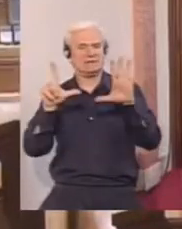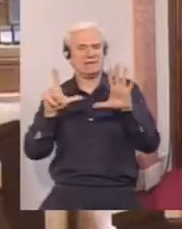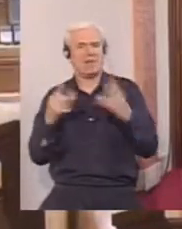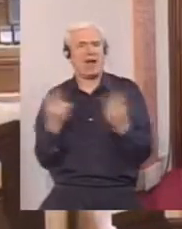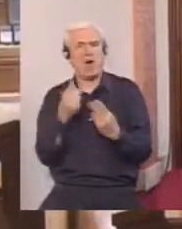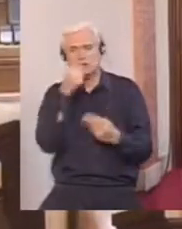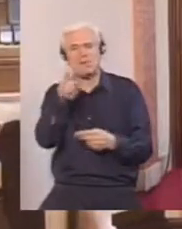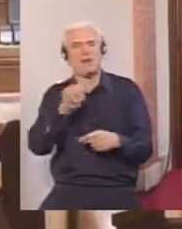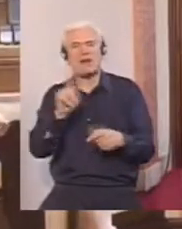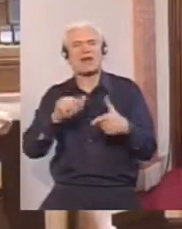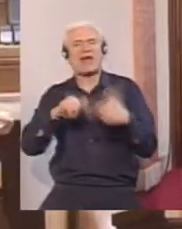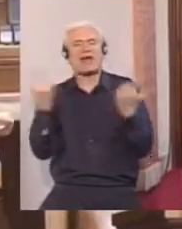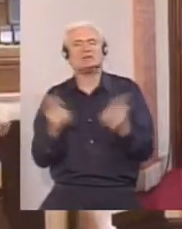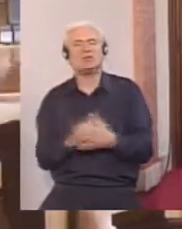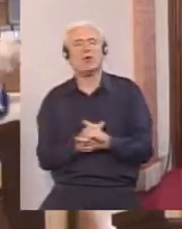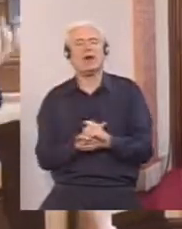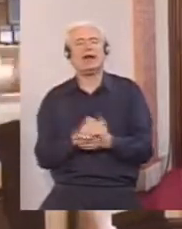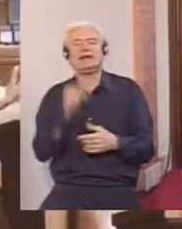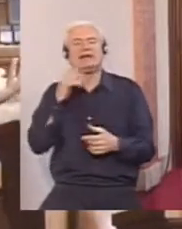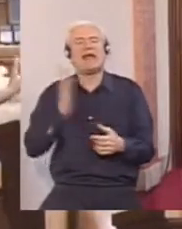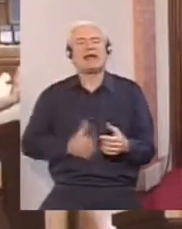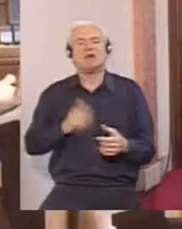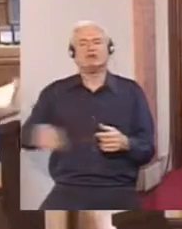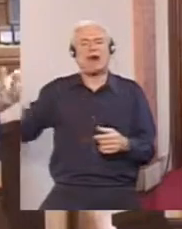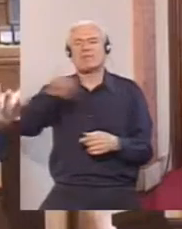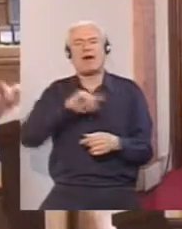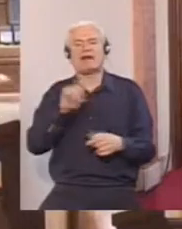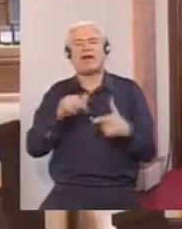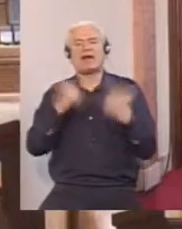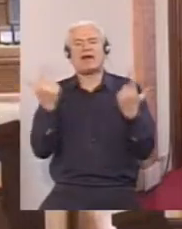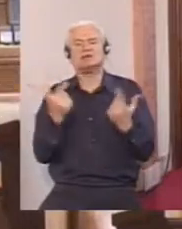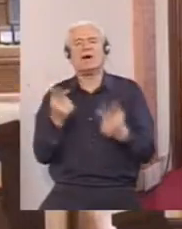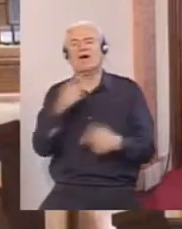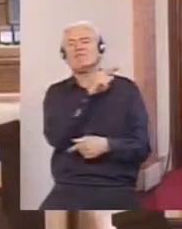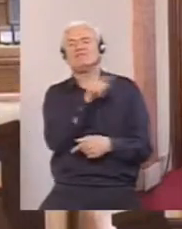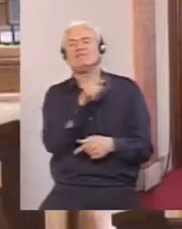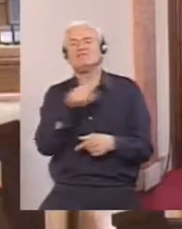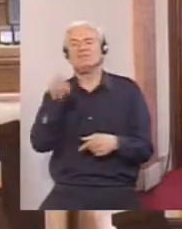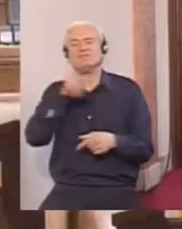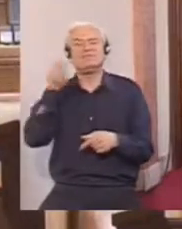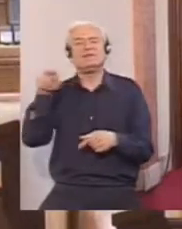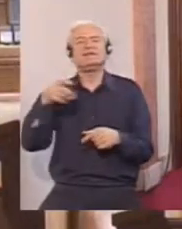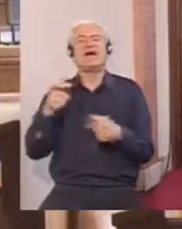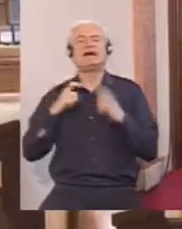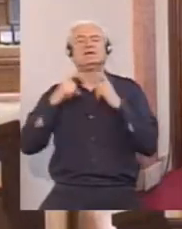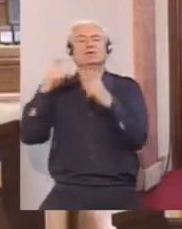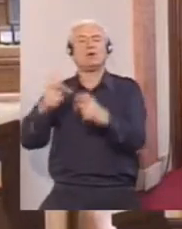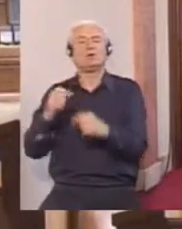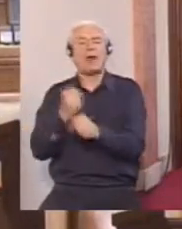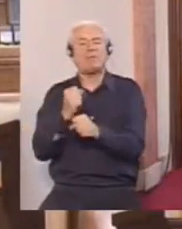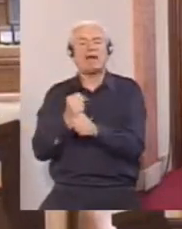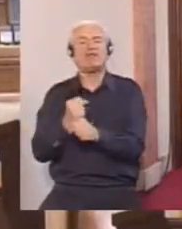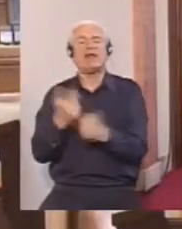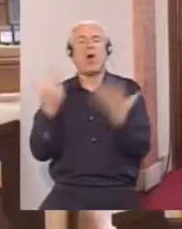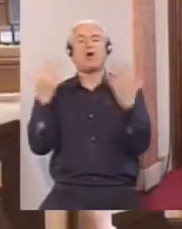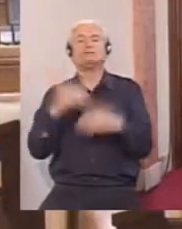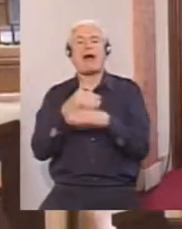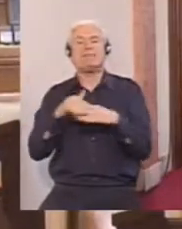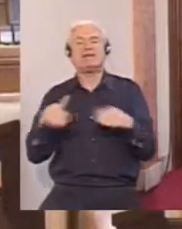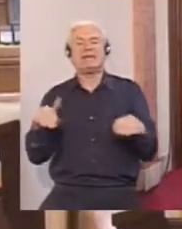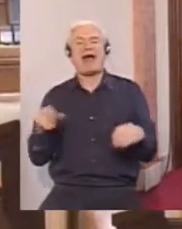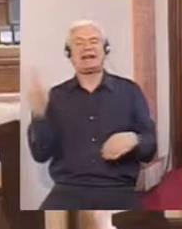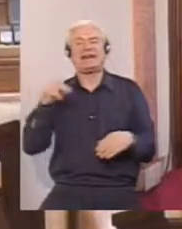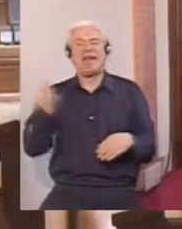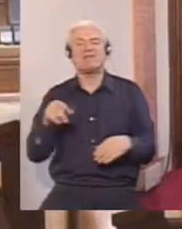Kao što vam nije jasno, i građanima nije jasno da se zadužite 8 milijardi evra, a tvrdite da dug pada, dug raste.